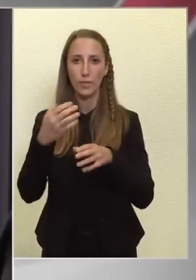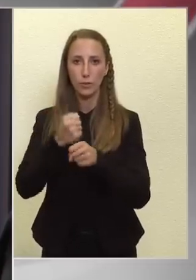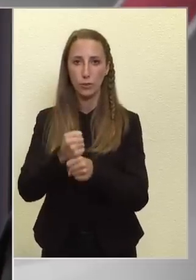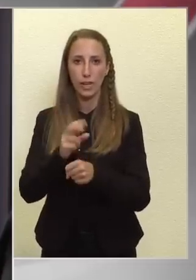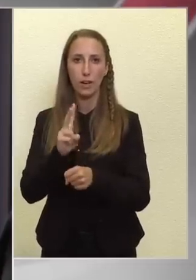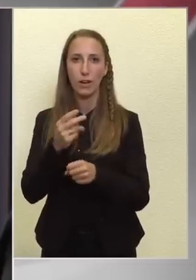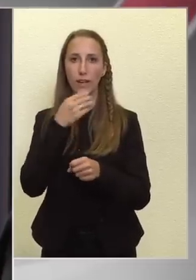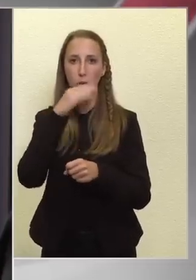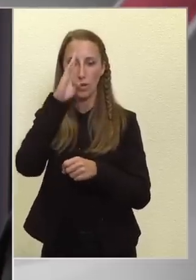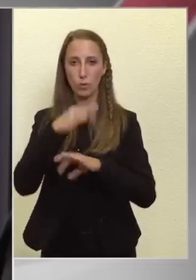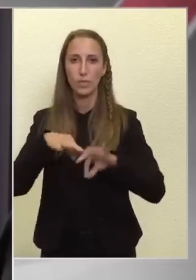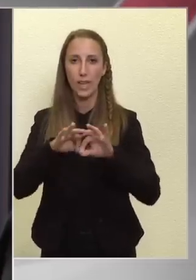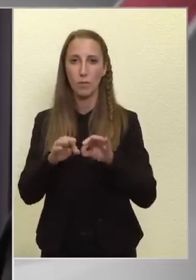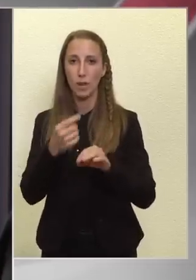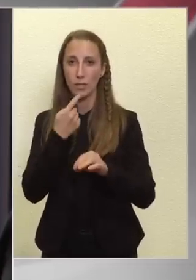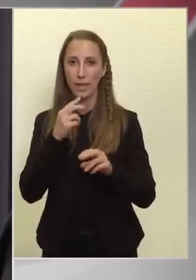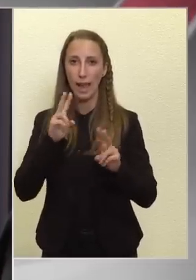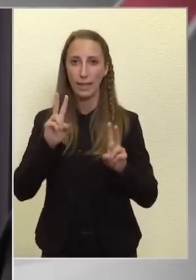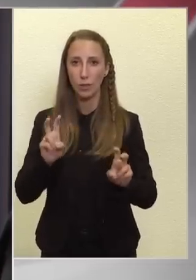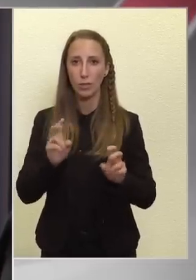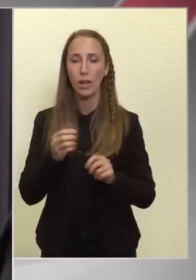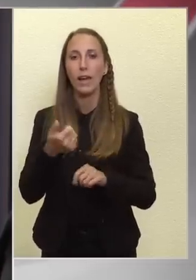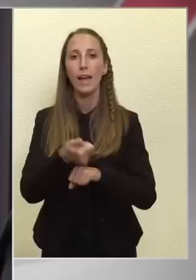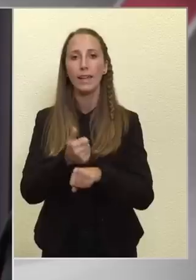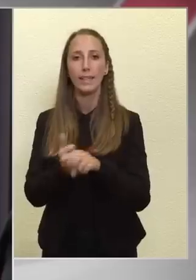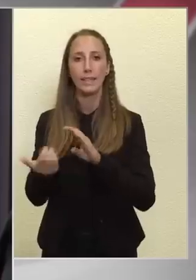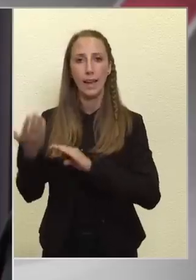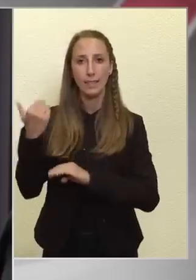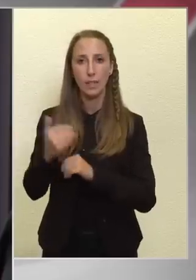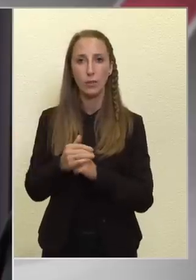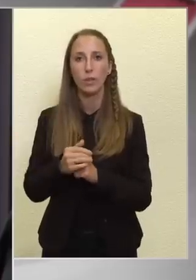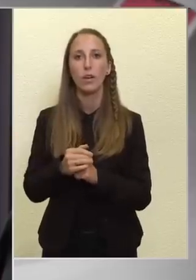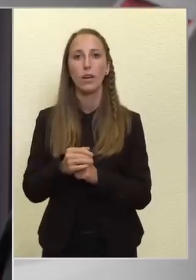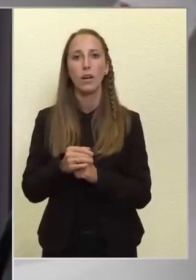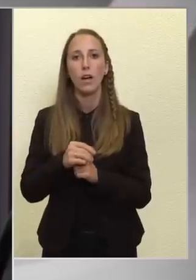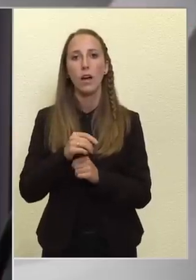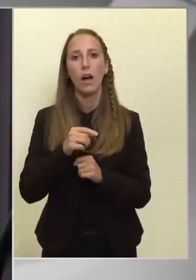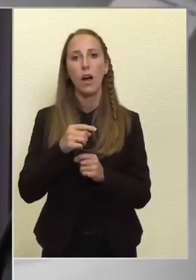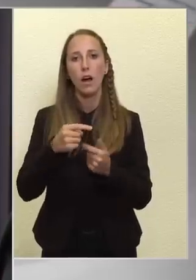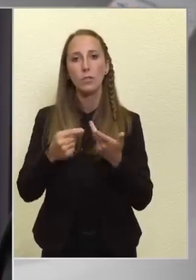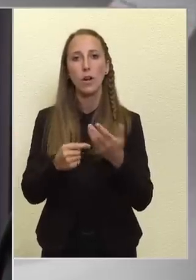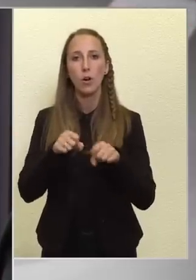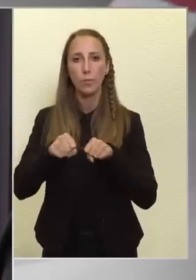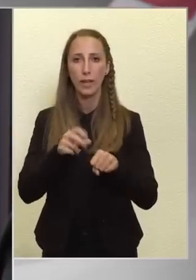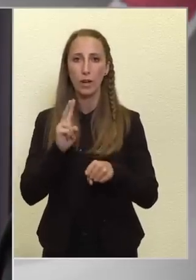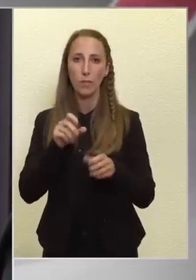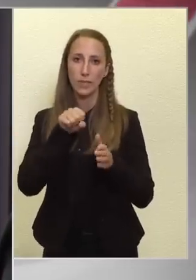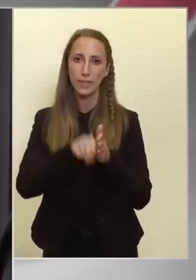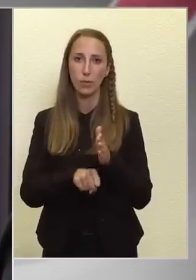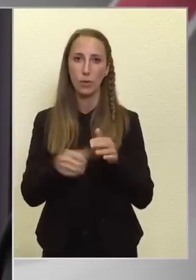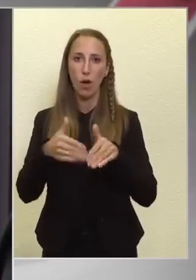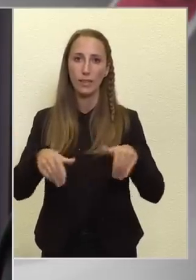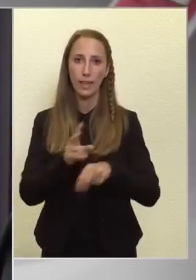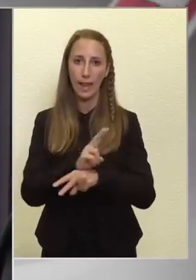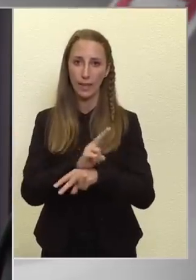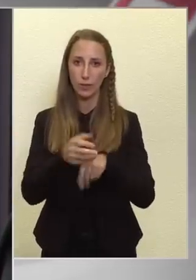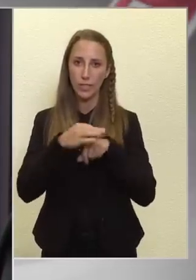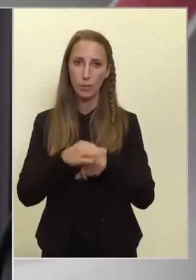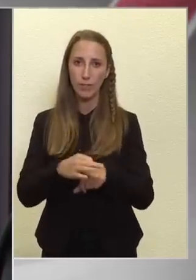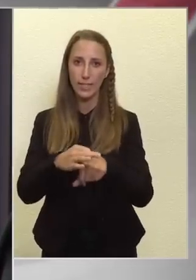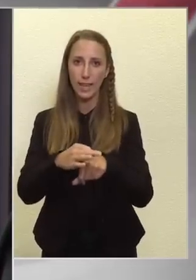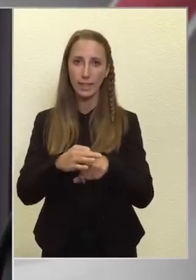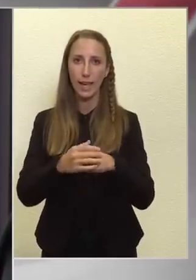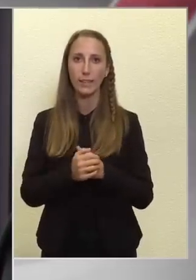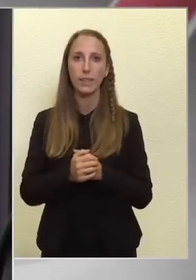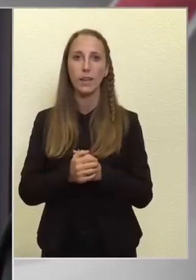Olaszországban azt állította egy héttel ezelőtt, hogy azok a kormányok, amelyek szigorú határellenőrzést vezetnek be